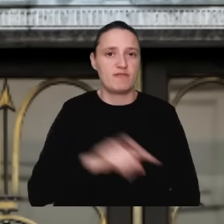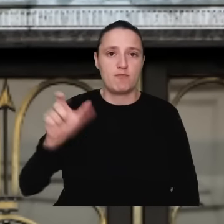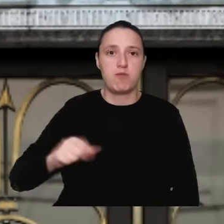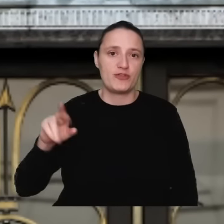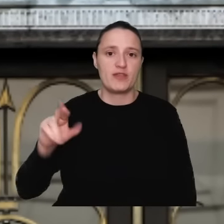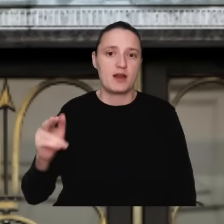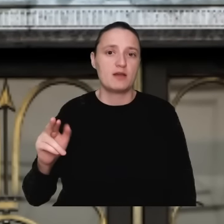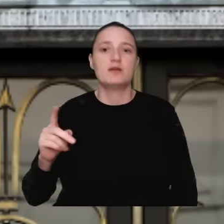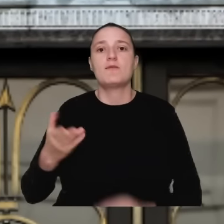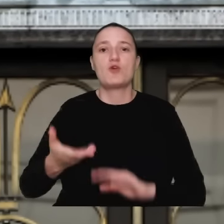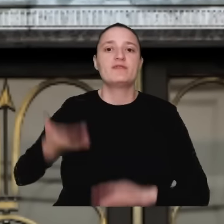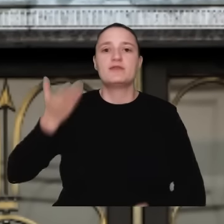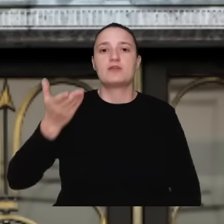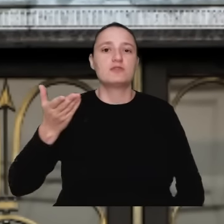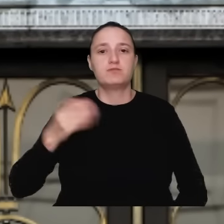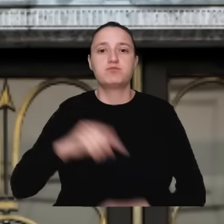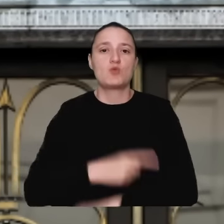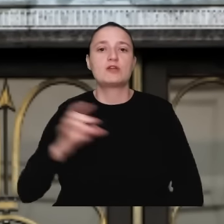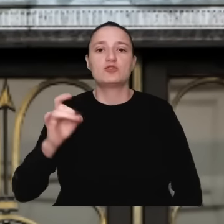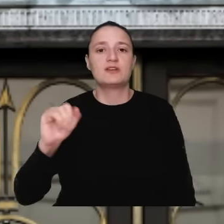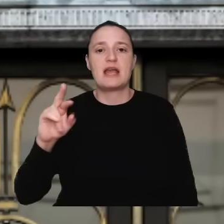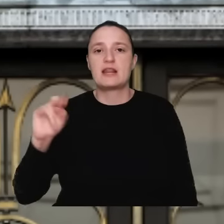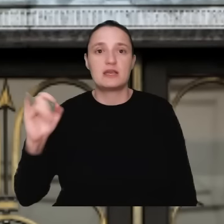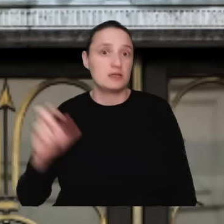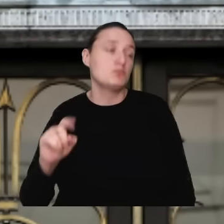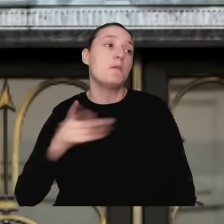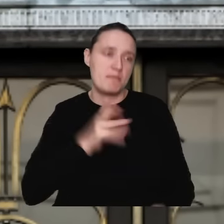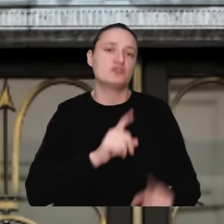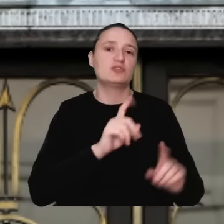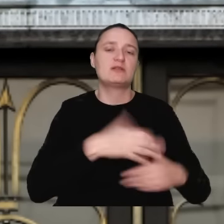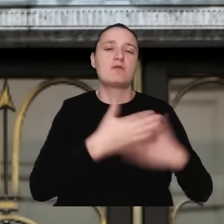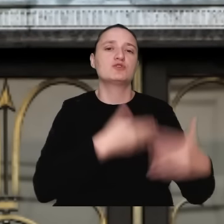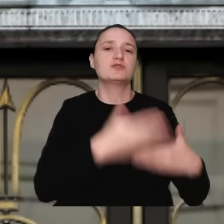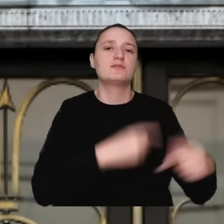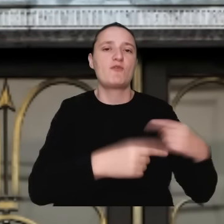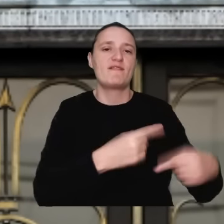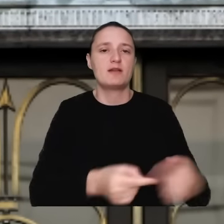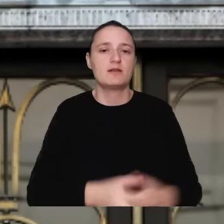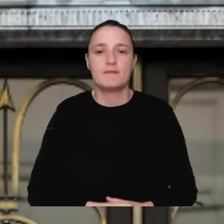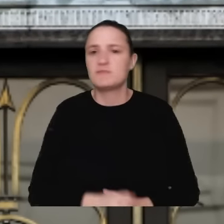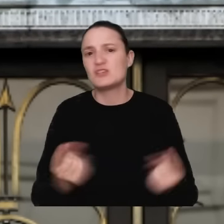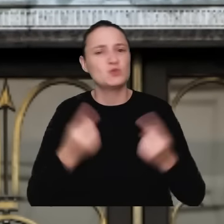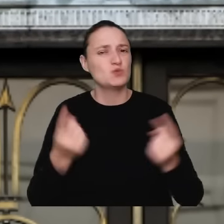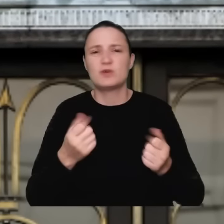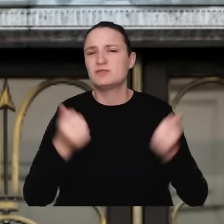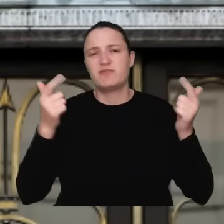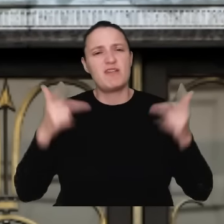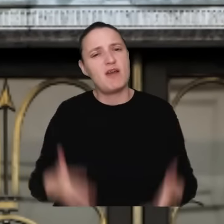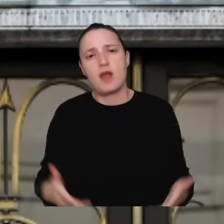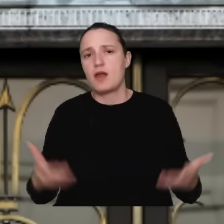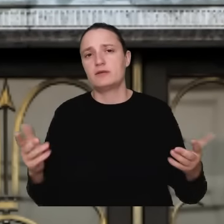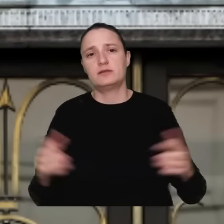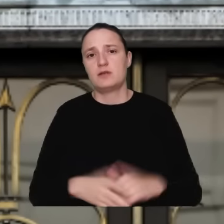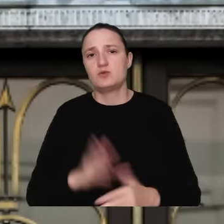nadprokuratora, jakim dzisiaj jest Roman Giertych, podejmie takie postępowania. A tych sytuacji jest całe mnóstwo. Przecież obserwujemy od